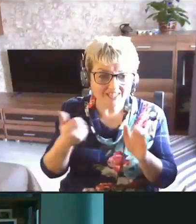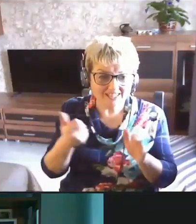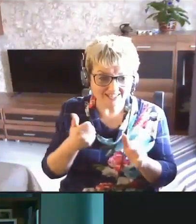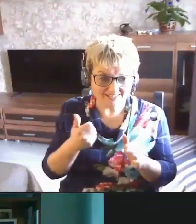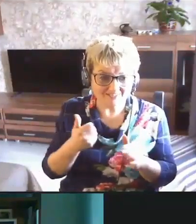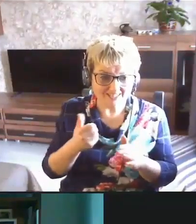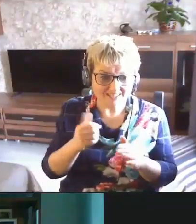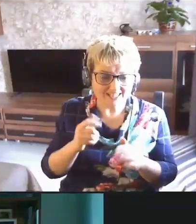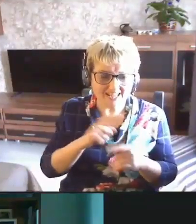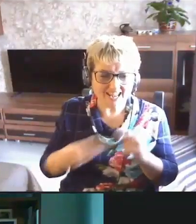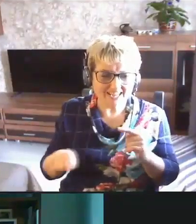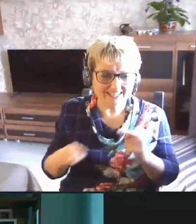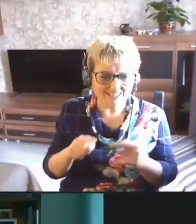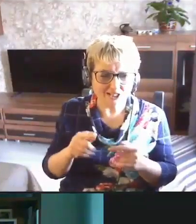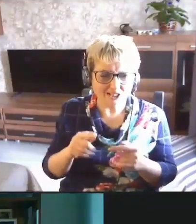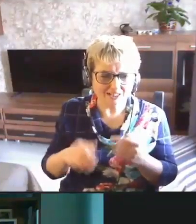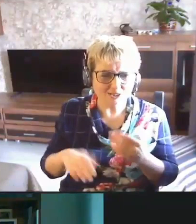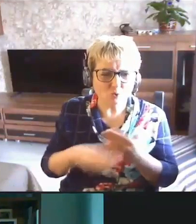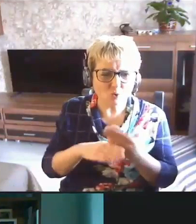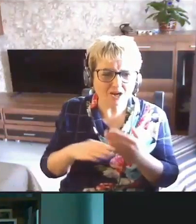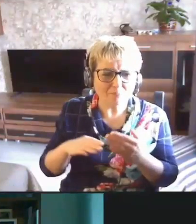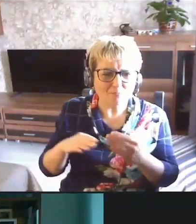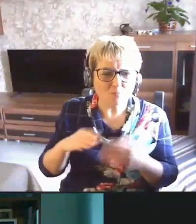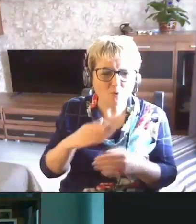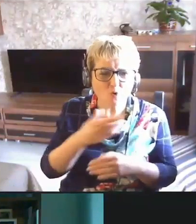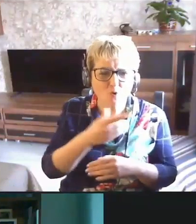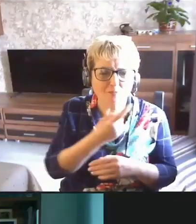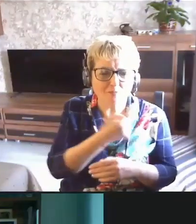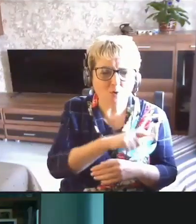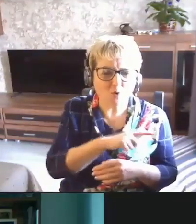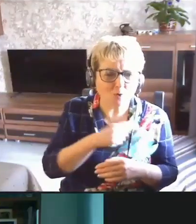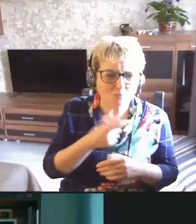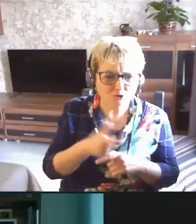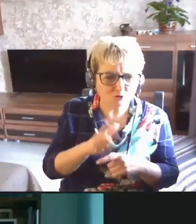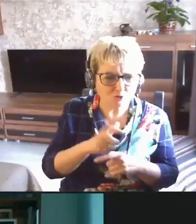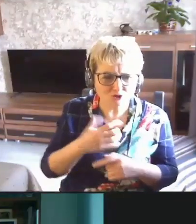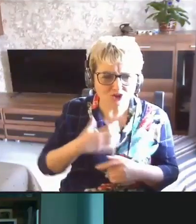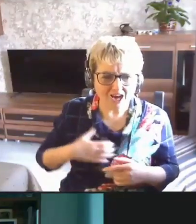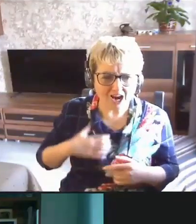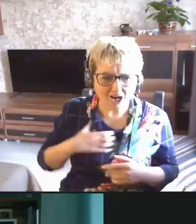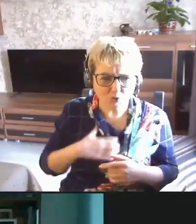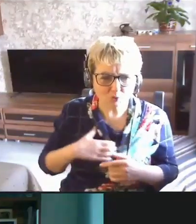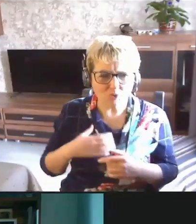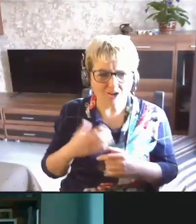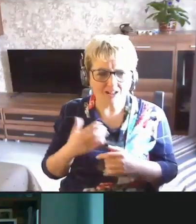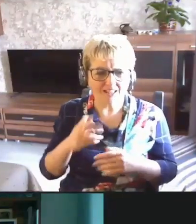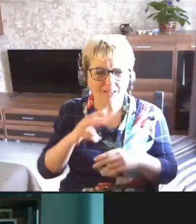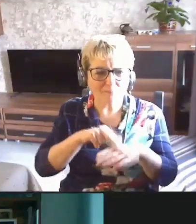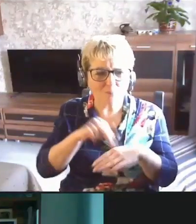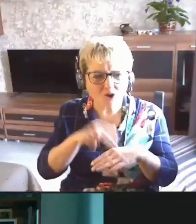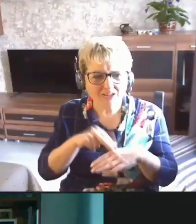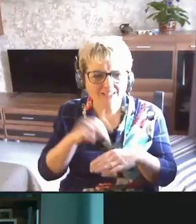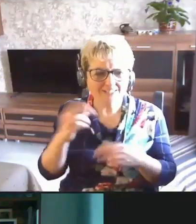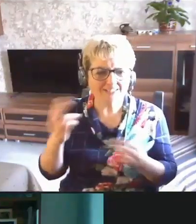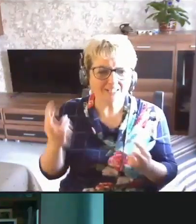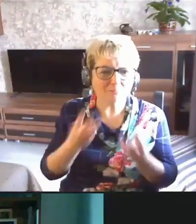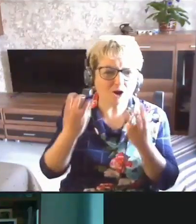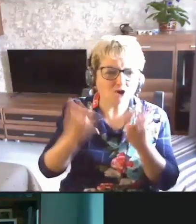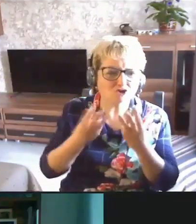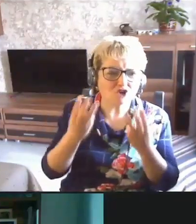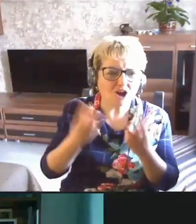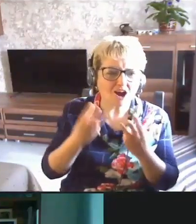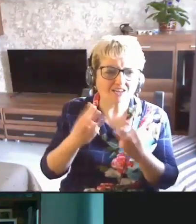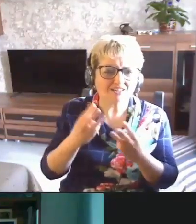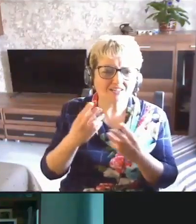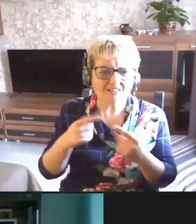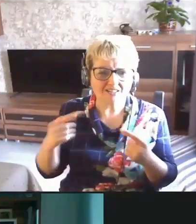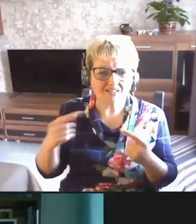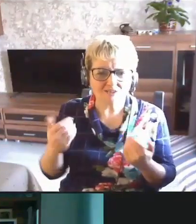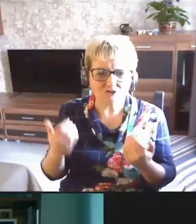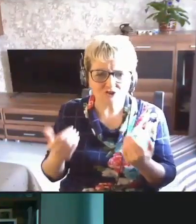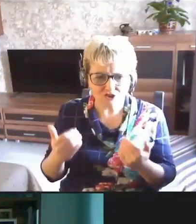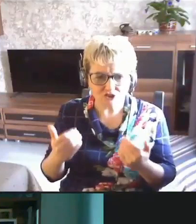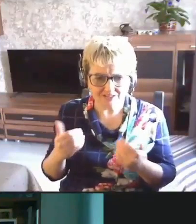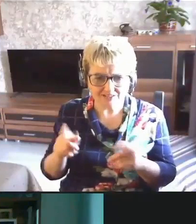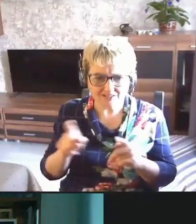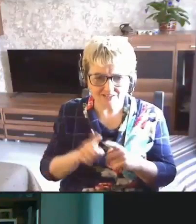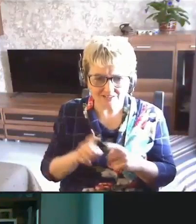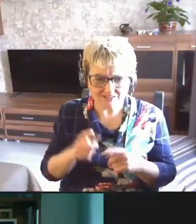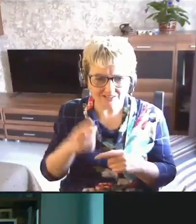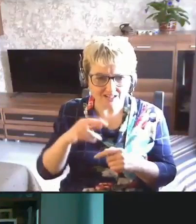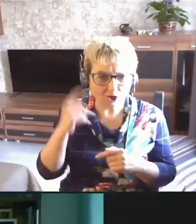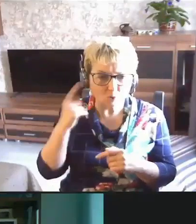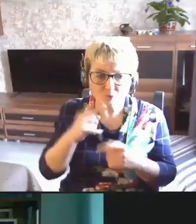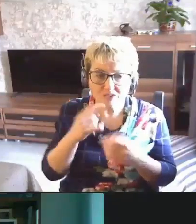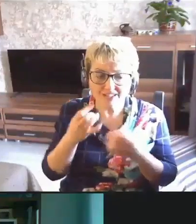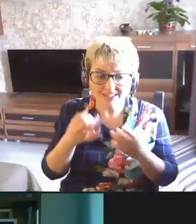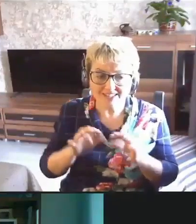экстренных служб споры помощи, кто сейчас очень актуальны, полиции, прожарные, оно сейчас недоступно для